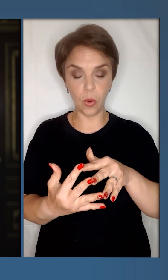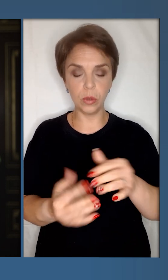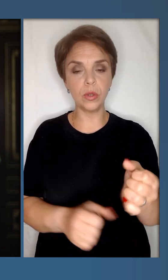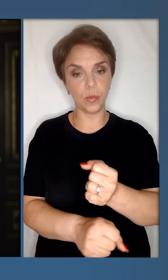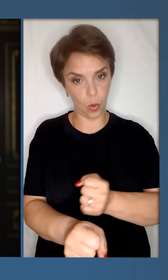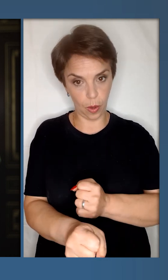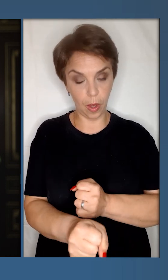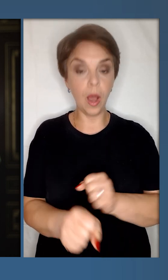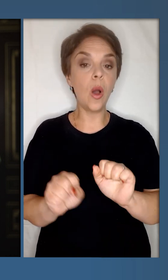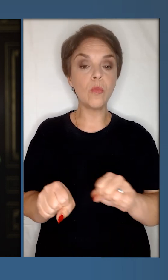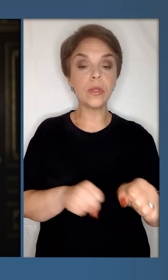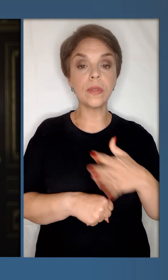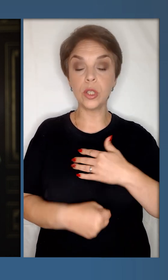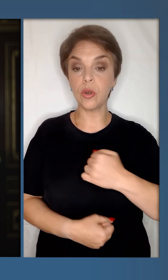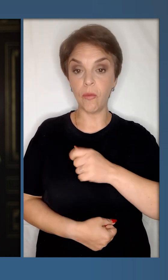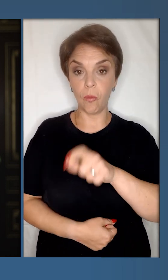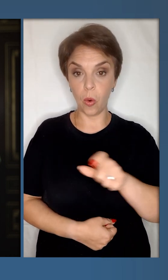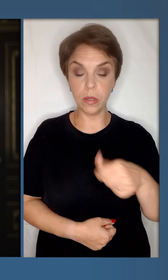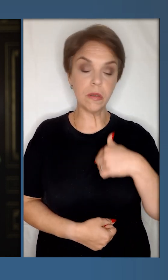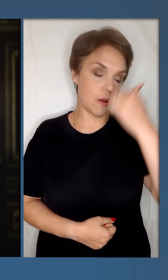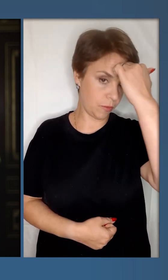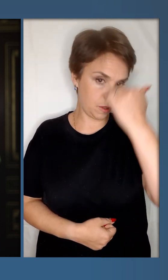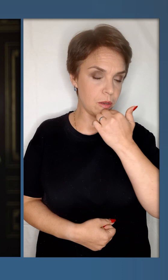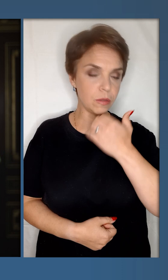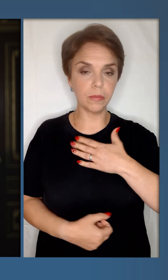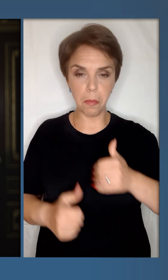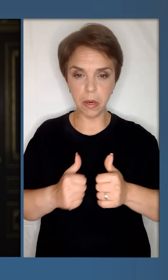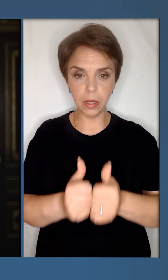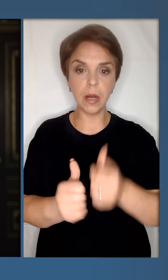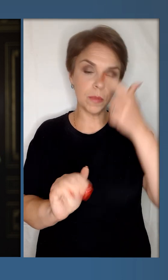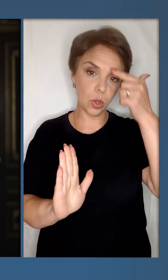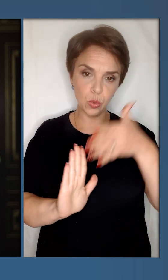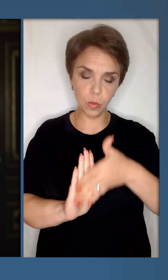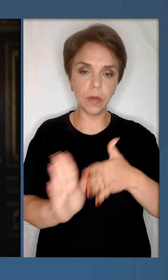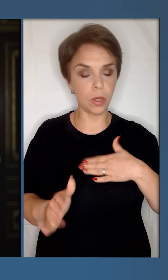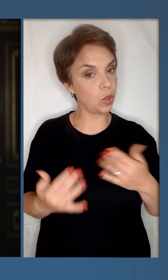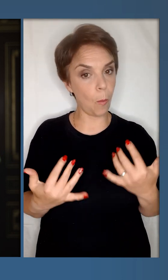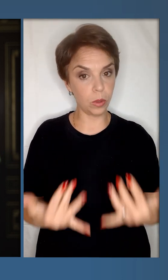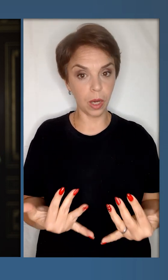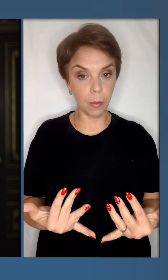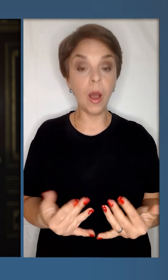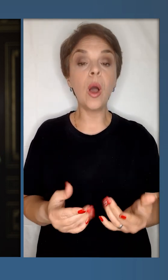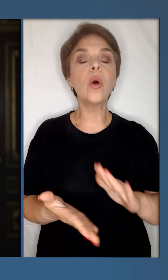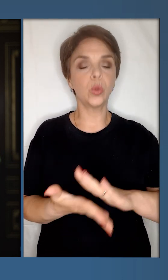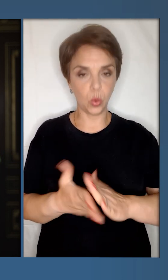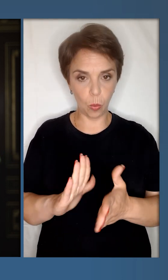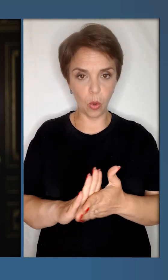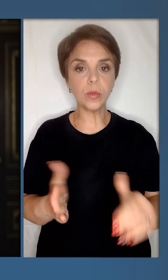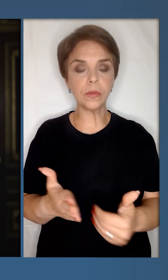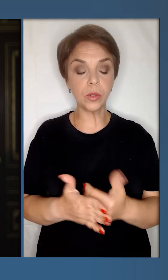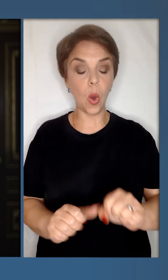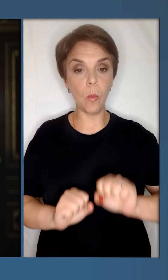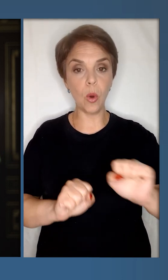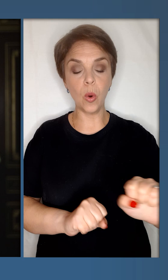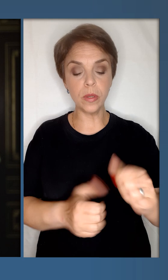фронт, зброя, можливості наших воїнів. Я вдячний партнерам за розуміння наших потреб. Домовились про